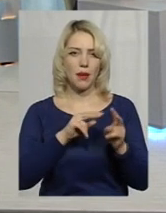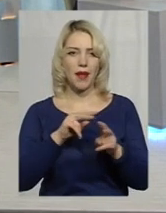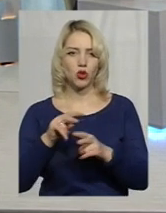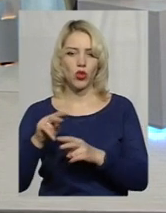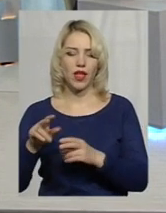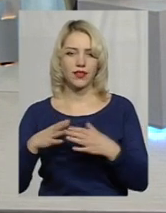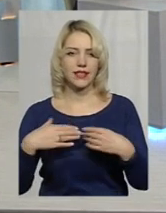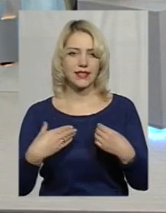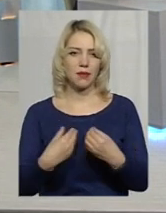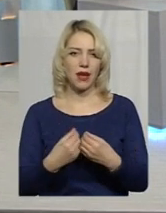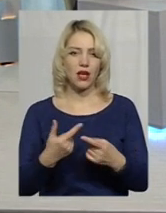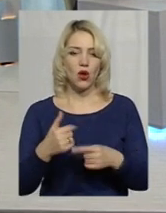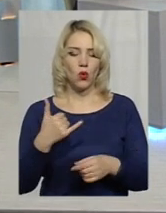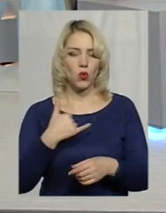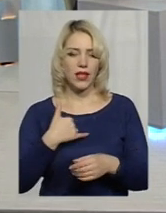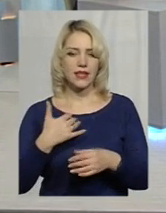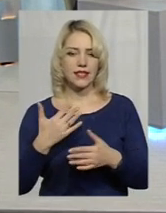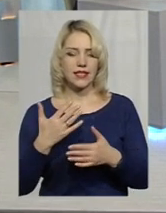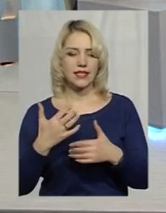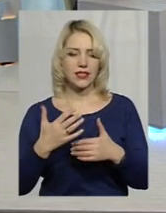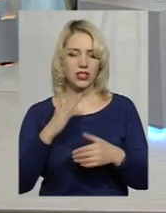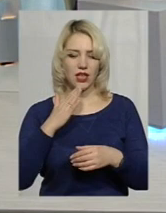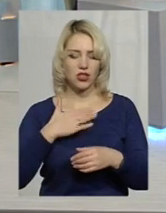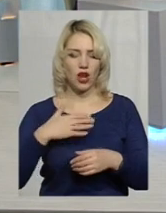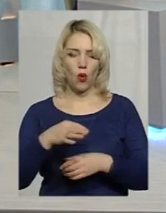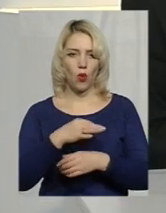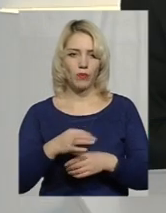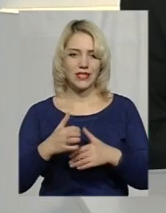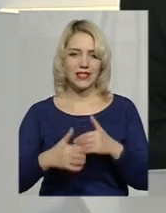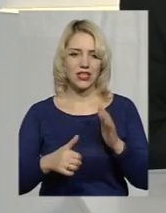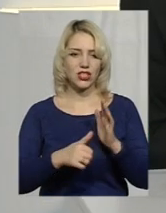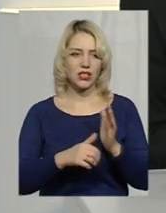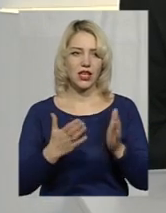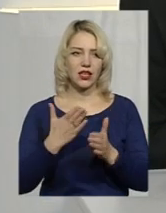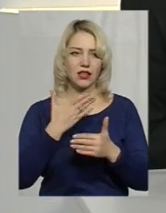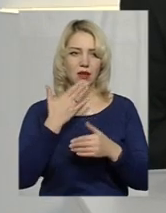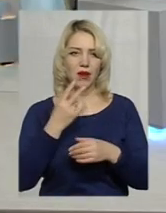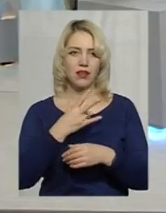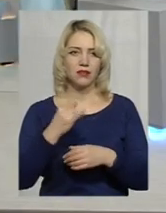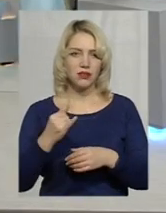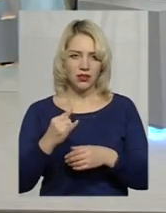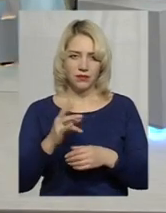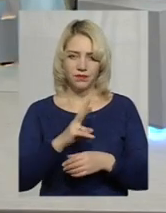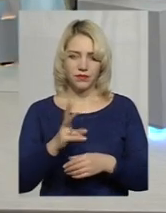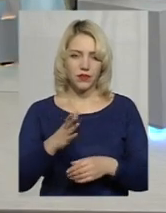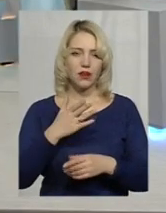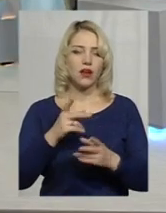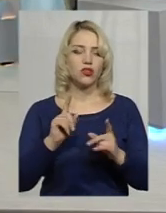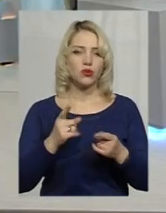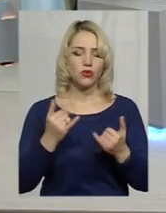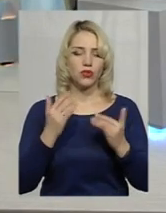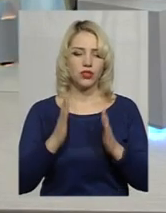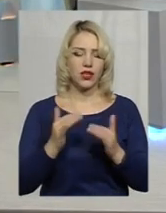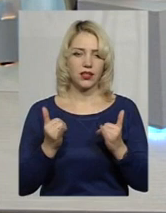сімей. Наша область серед шестим, в якій поки що з тих чи інших причин немає жодної. Чому тільки тепер в області почали